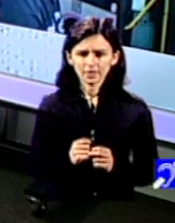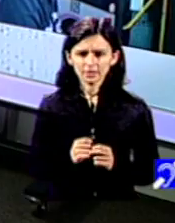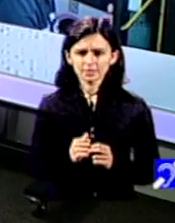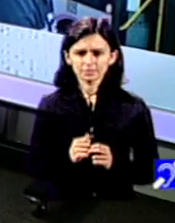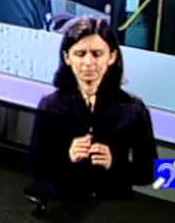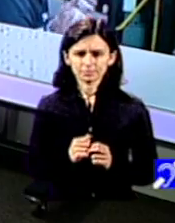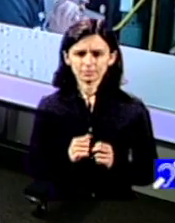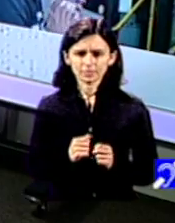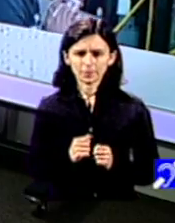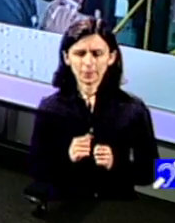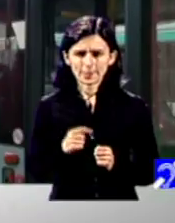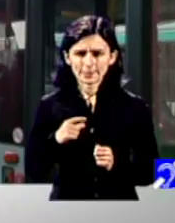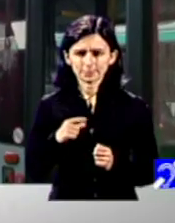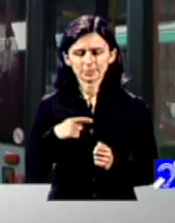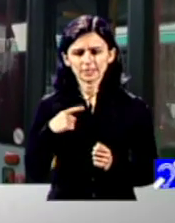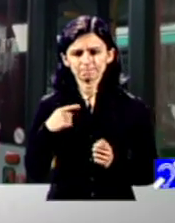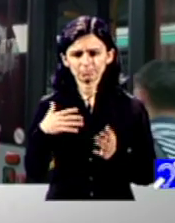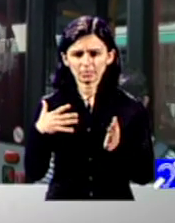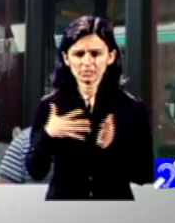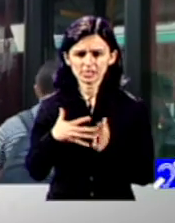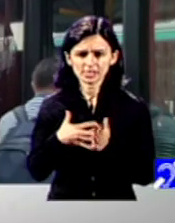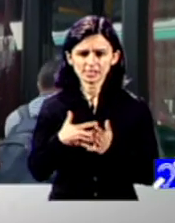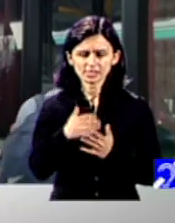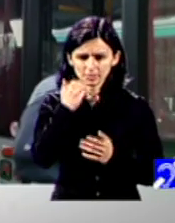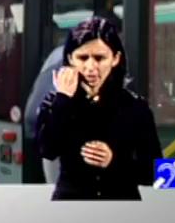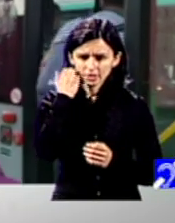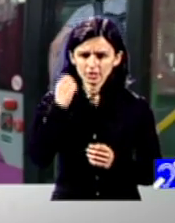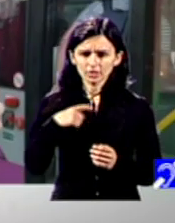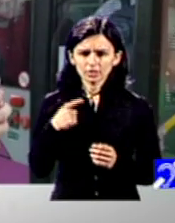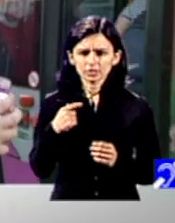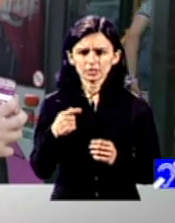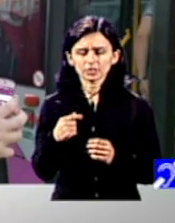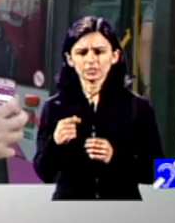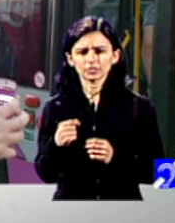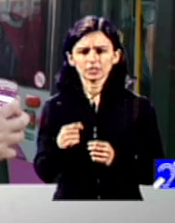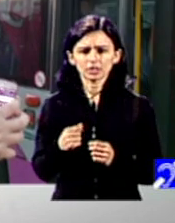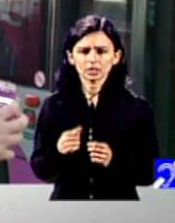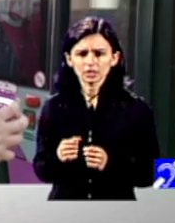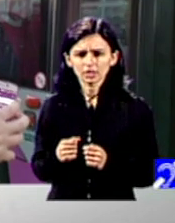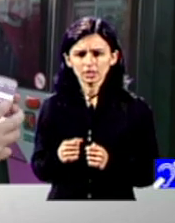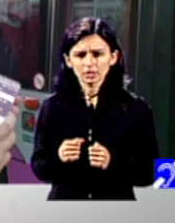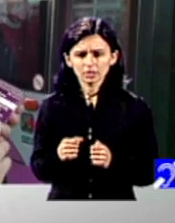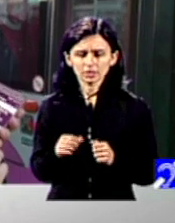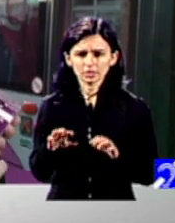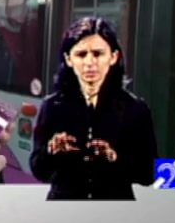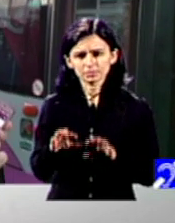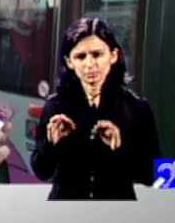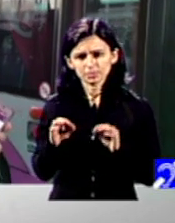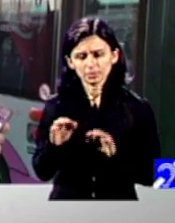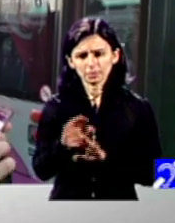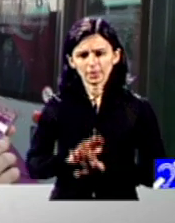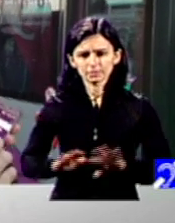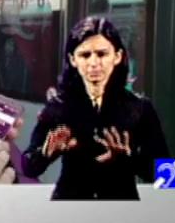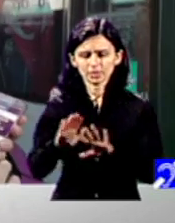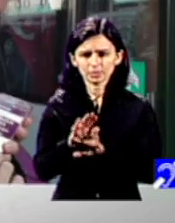că nu înseamnă și bineînțeles că le vom testa în momentul în care vor fi disponibile și publicului larg